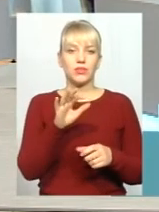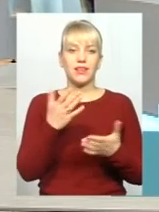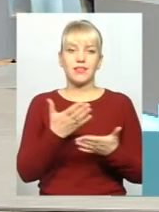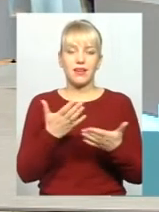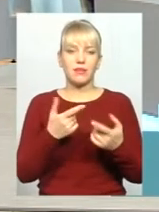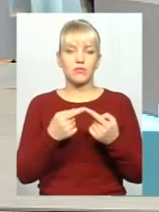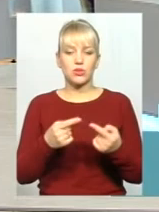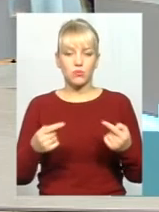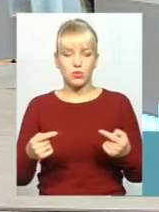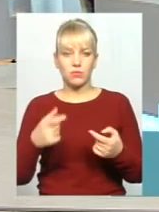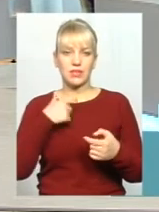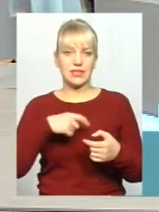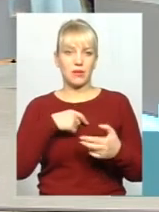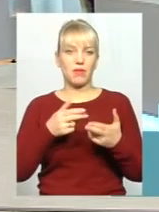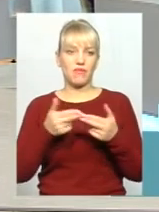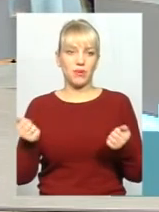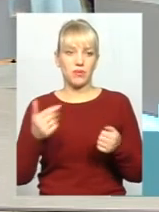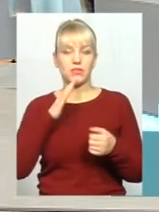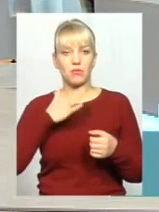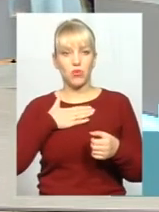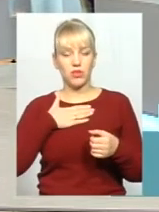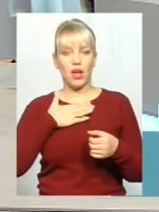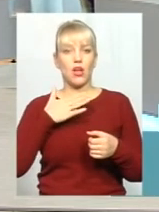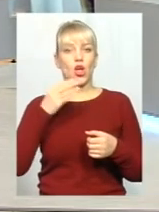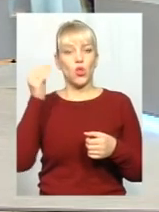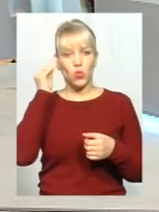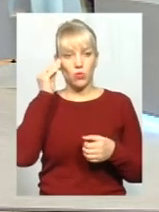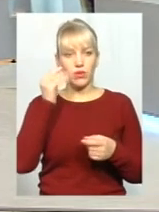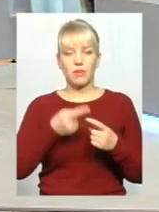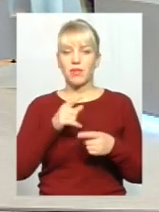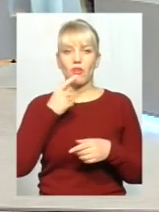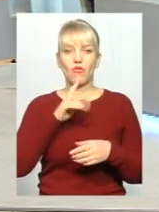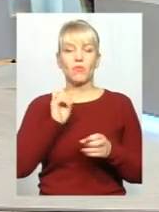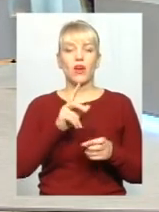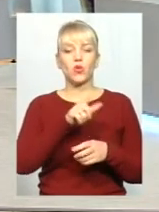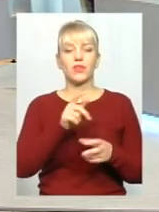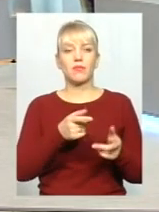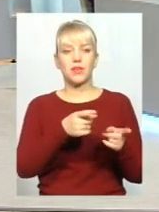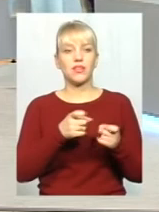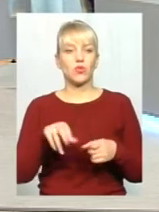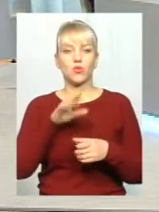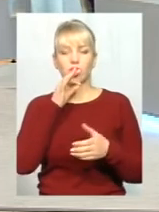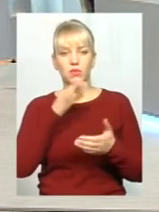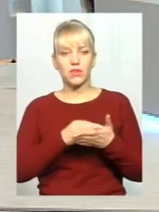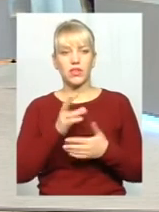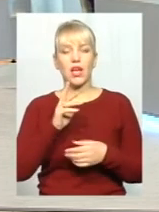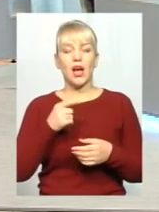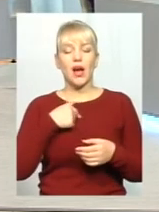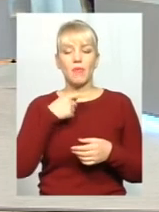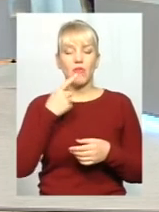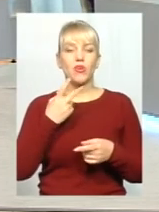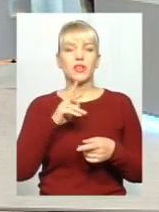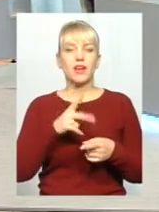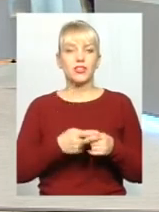От моя думка. Я зрозумію. Ми зараз говоримо не про те, як цих людей притягнути до відповідальності, а як зробити з них, ну,